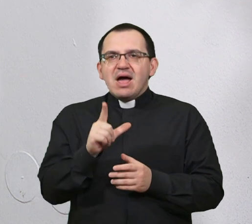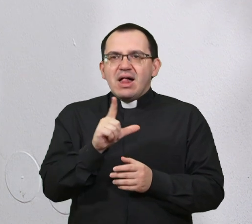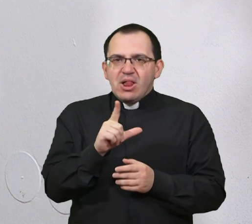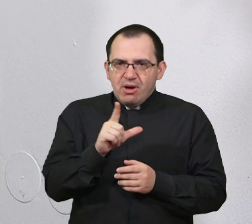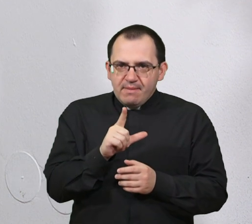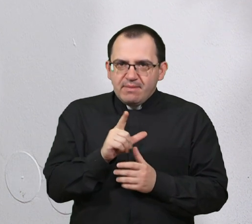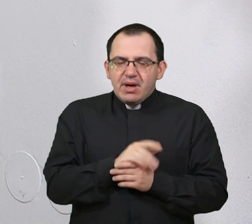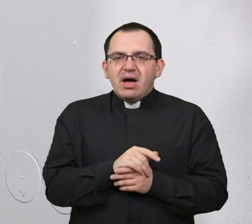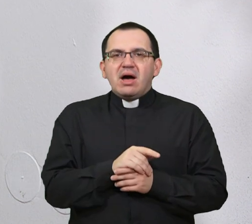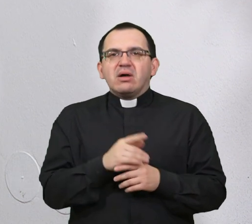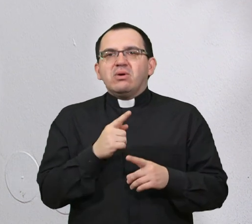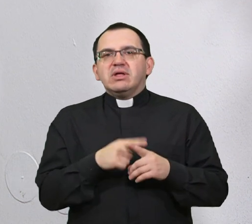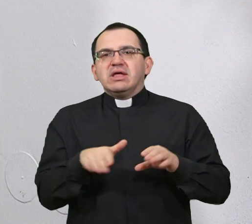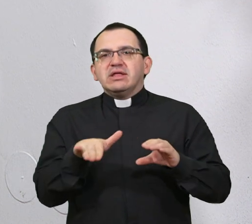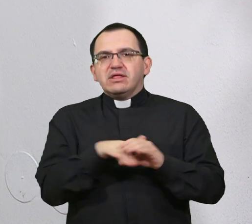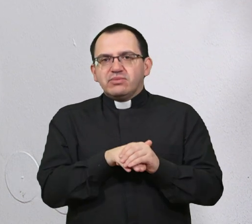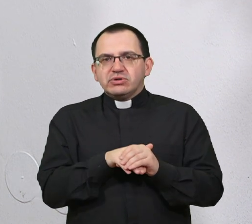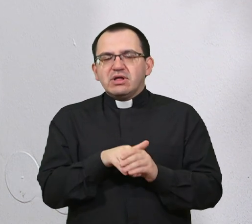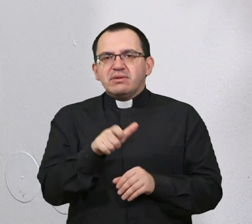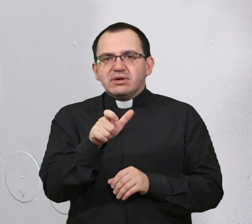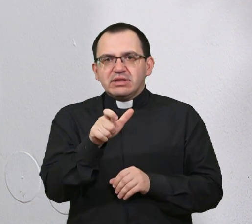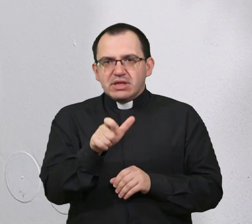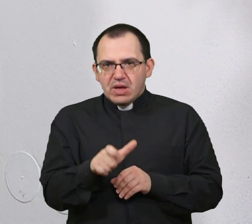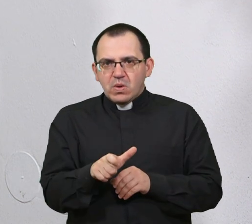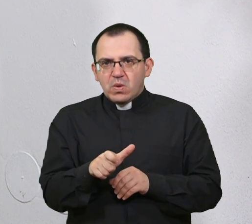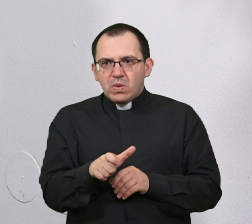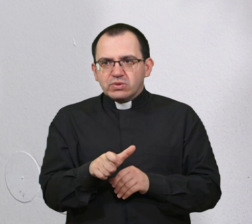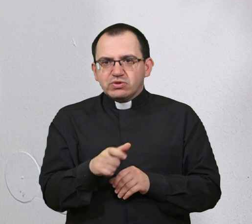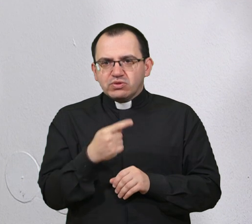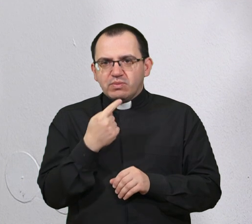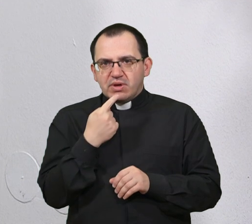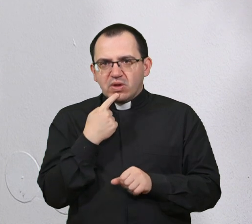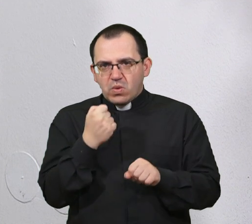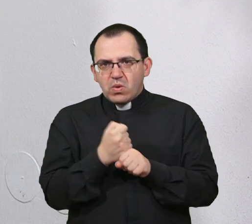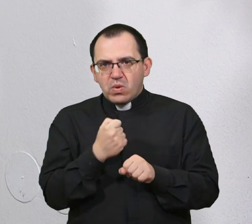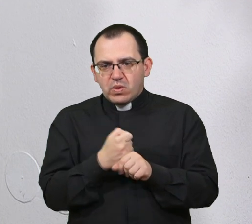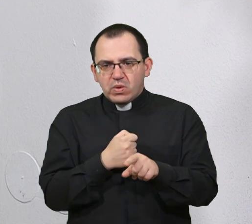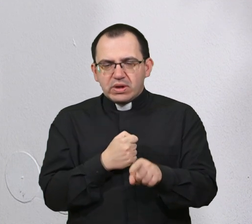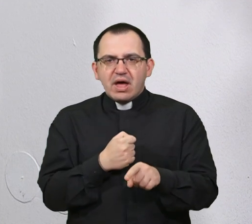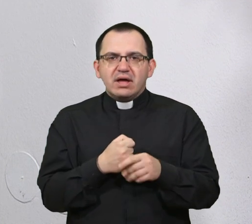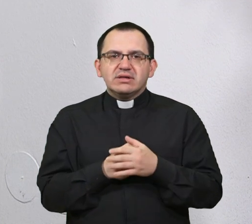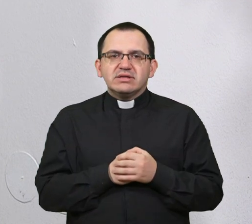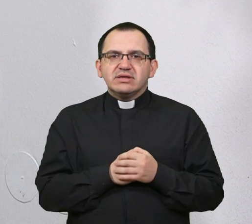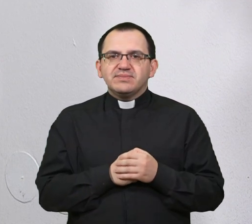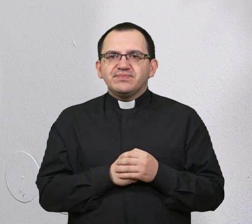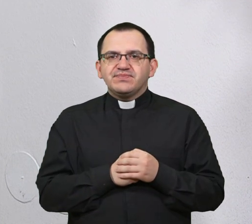zapošljavanje djelatnika koji trenutno radi u lumbago